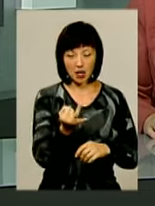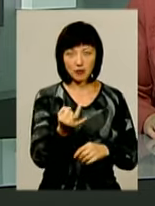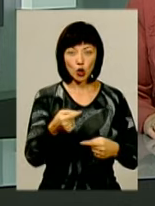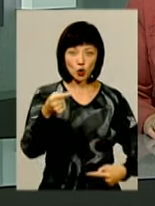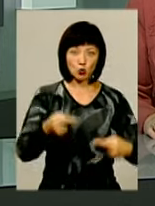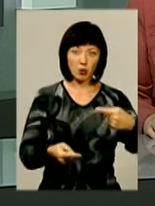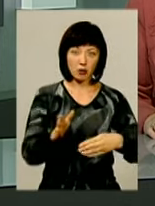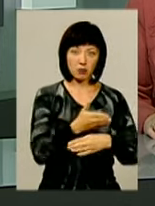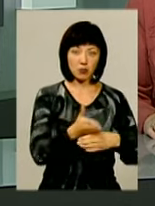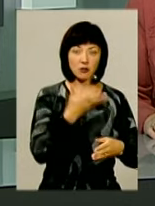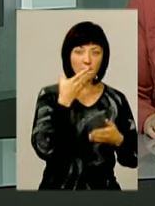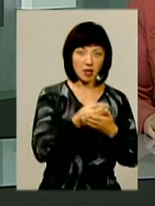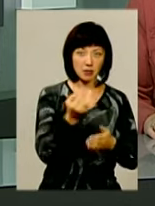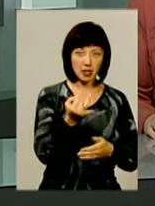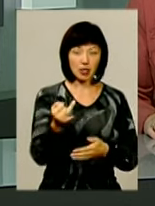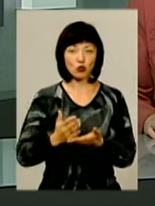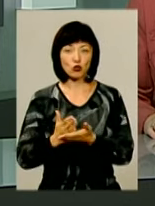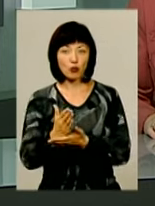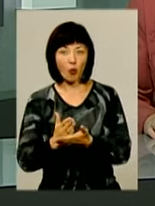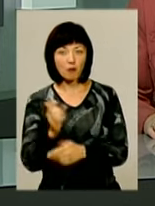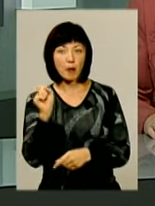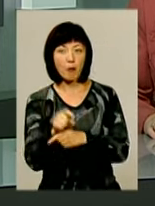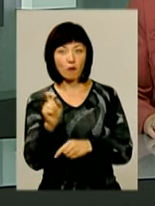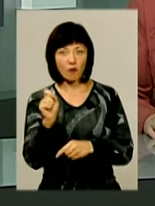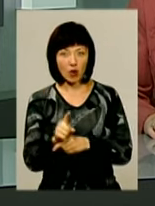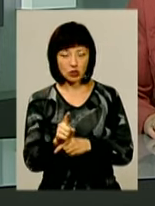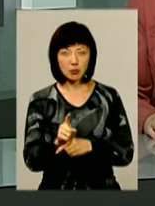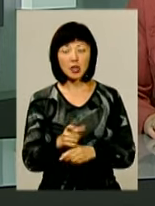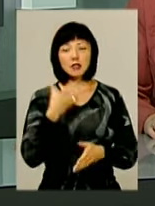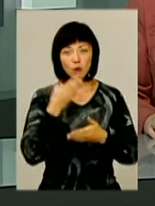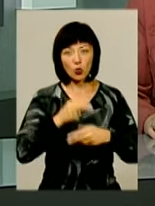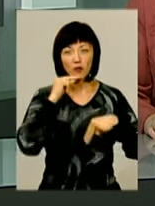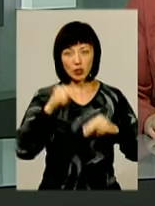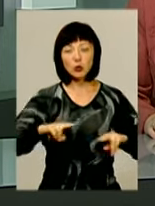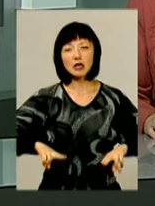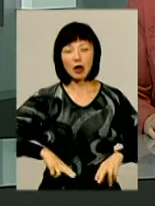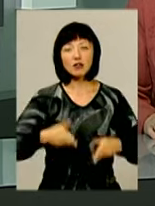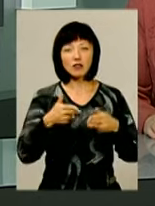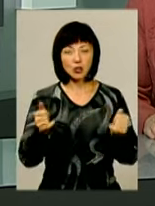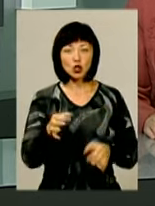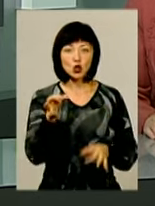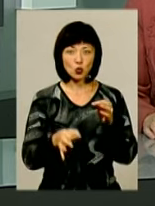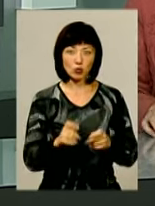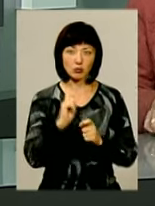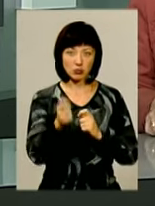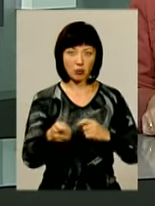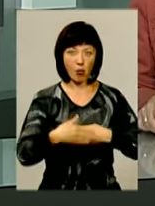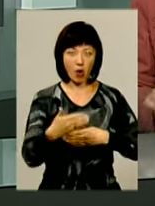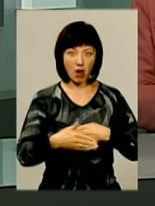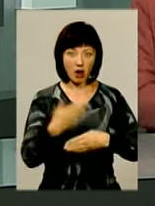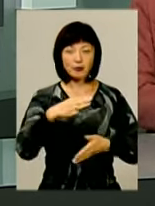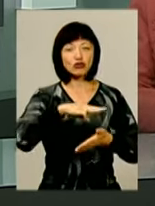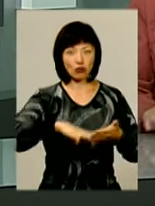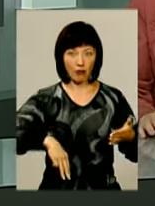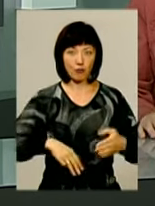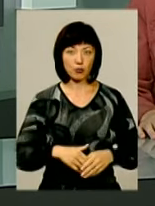суперечністю між власними інтересами та службовими повноваженнями. Свою вину директор визнав. Суд призначуємо покарання у вигляді